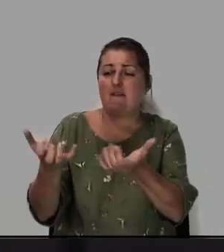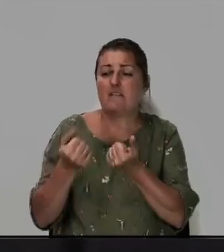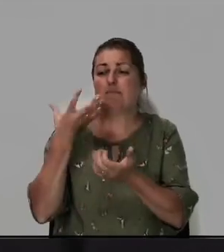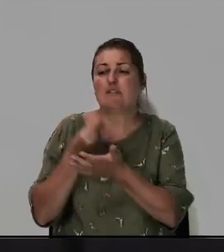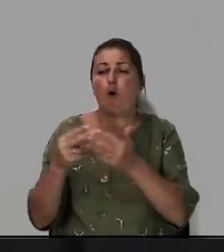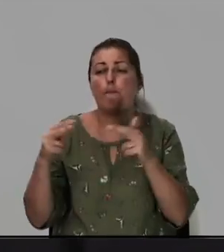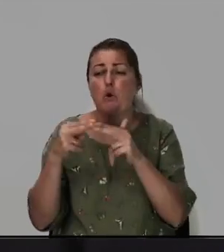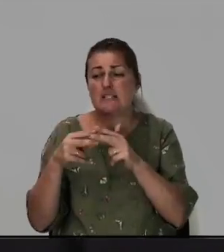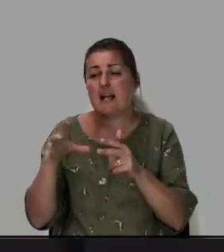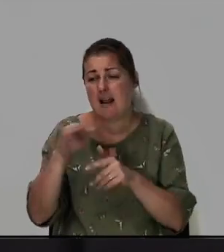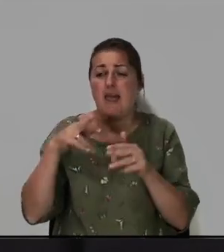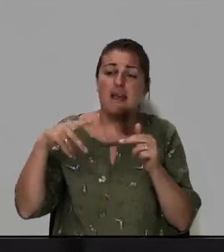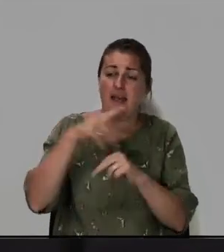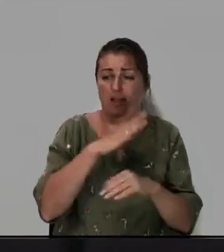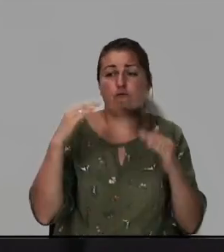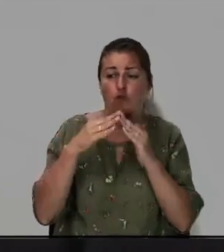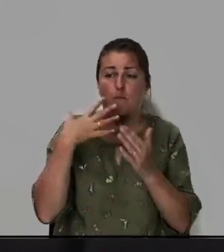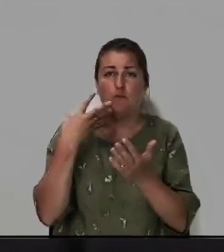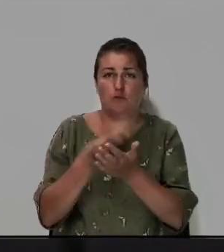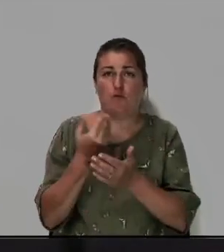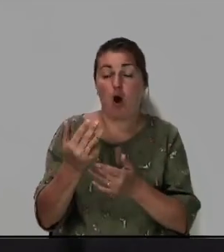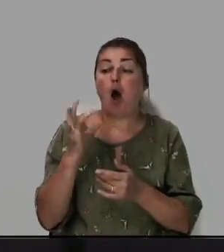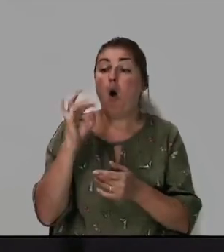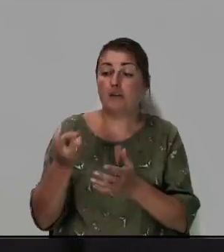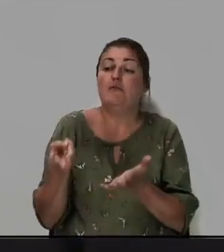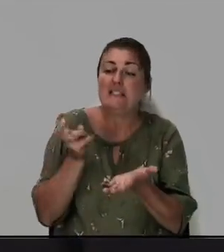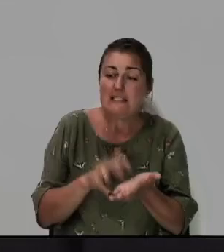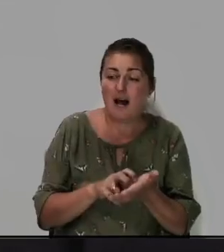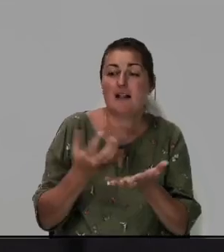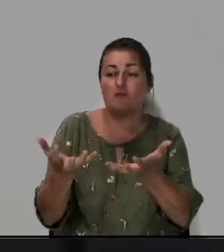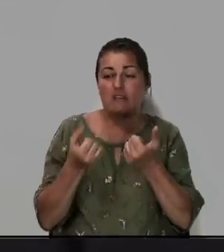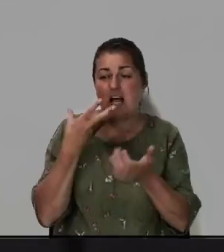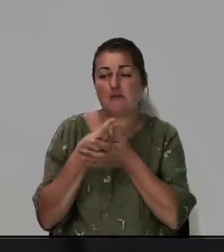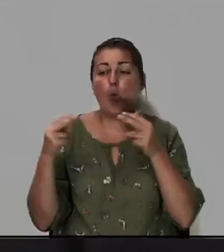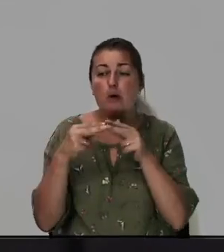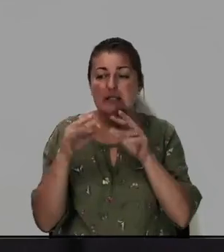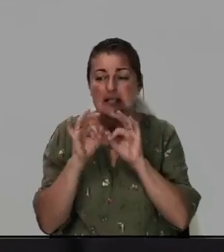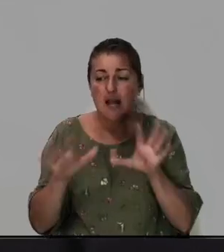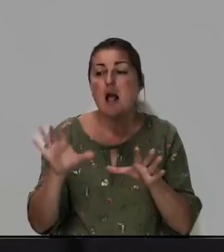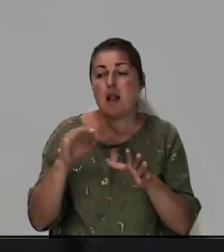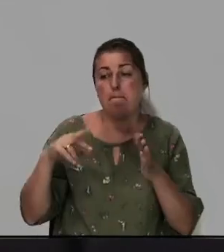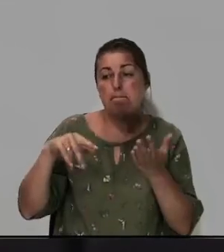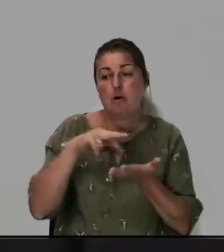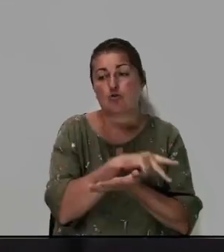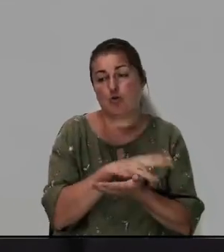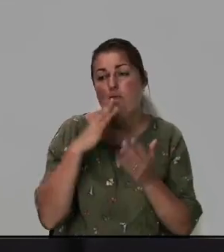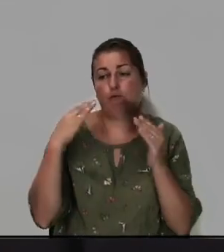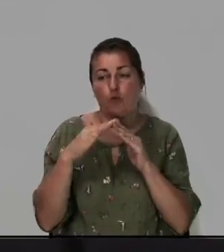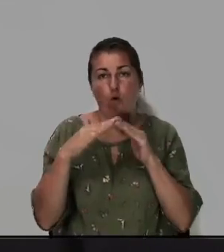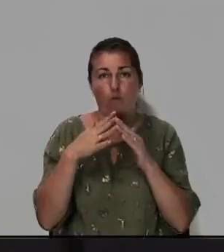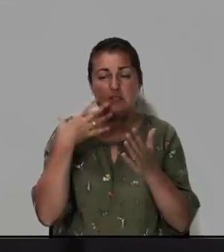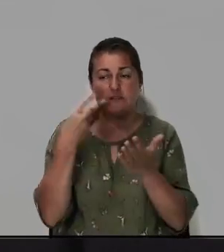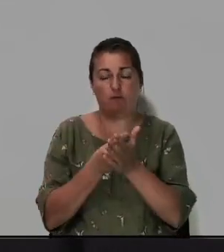и иди в дом твой и он встал взял постель свою и пошел в дом